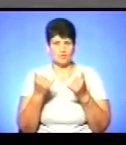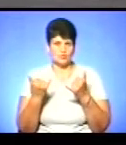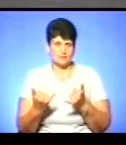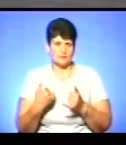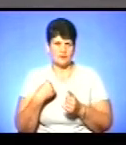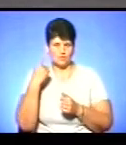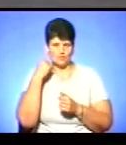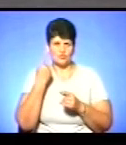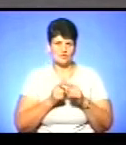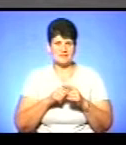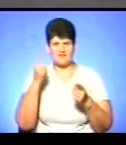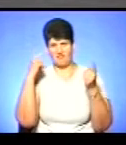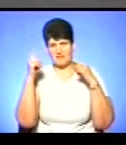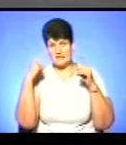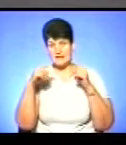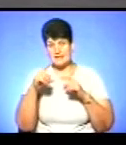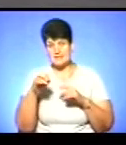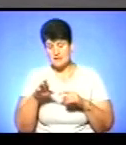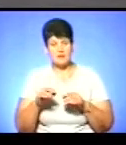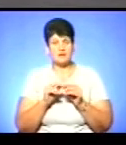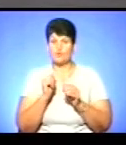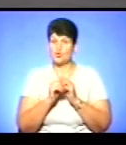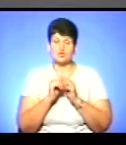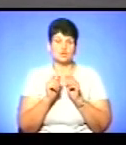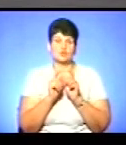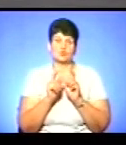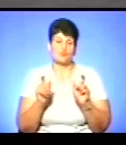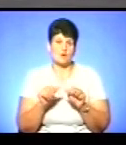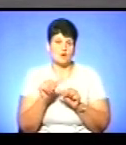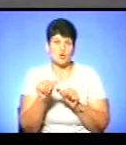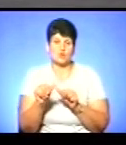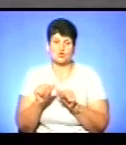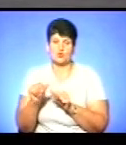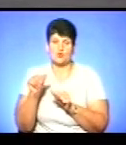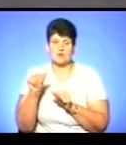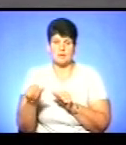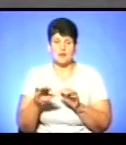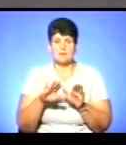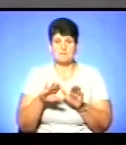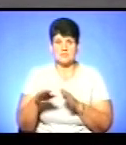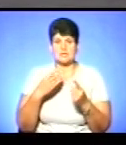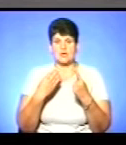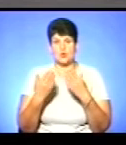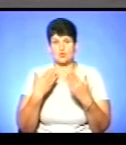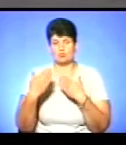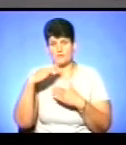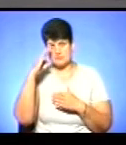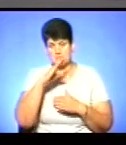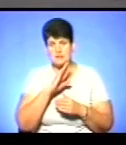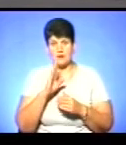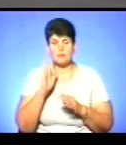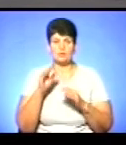що це фантазія, але, звичайно, в кожній школі, зокрема, після розмови з батьків буде